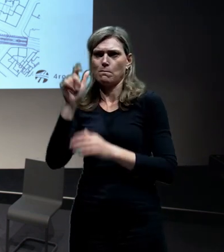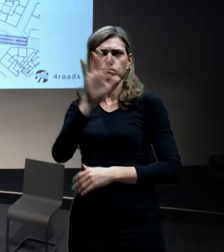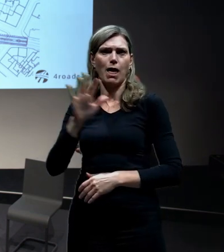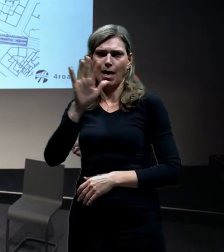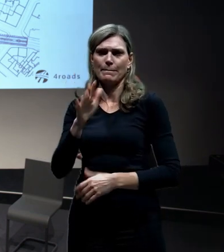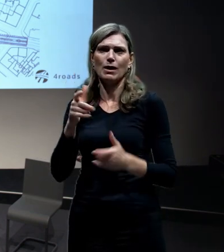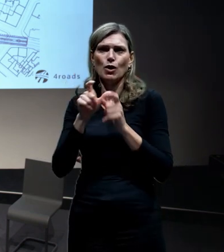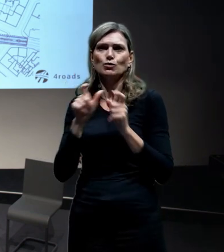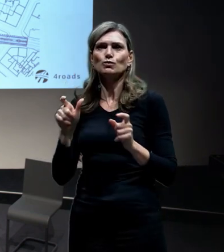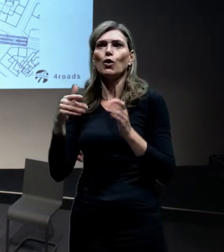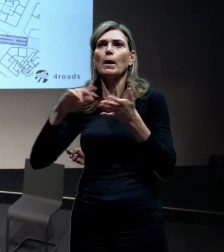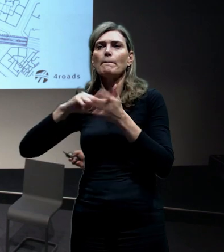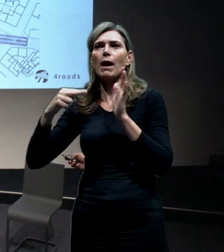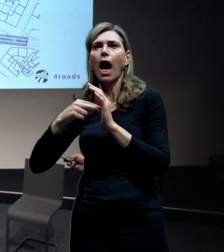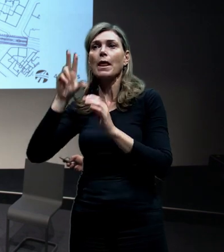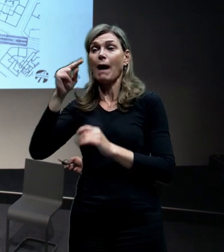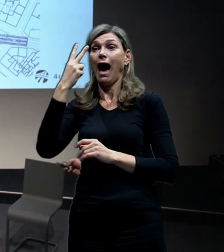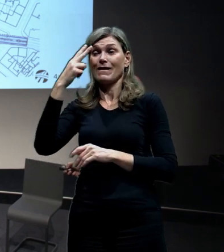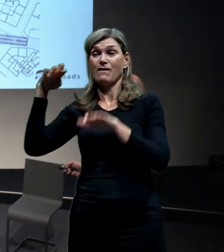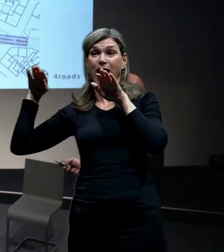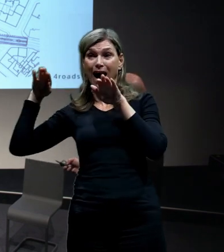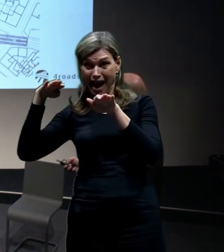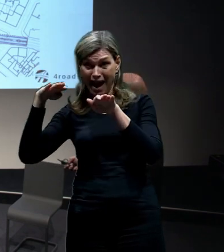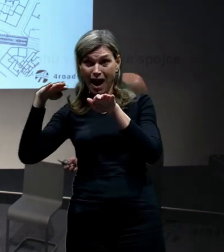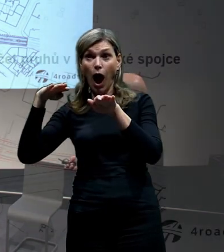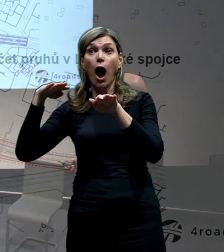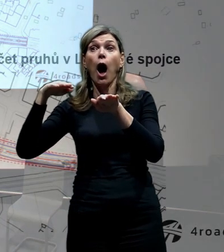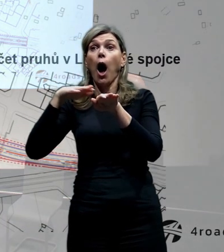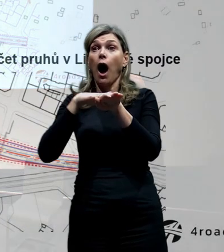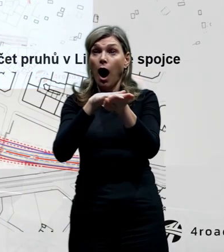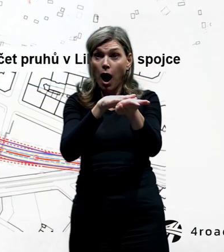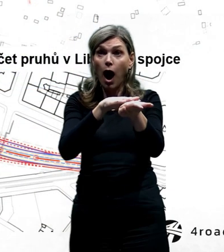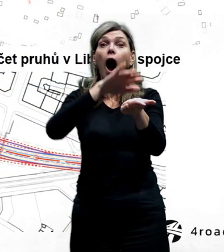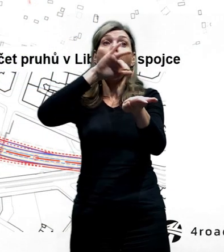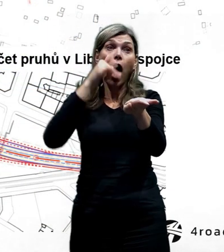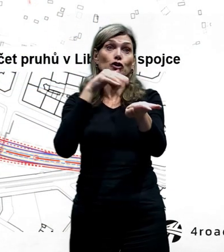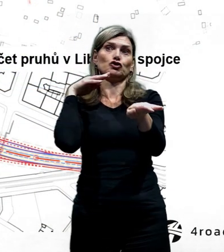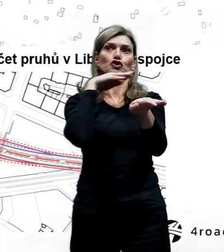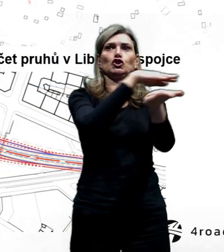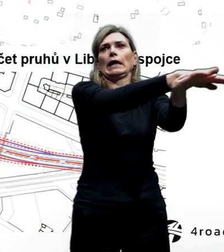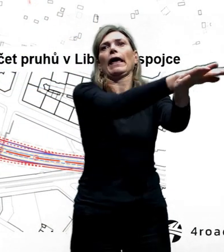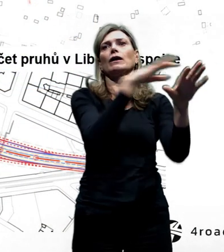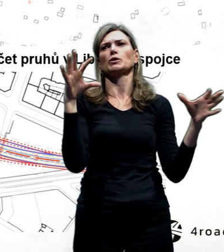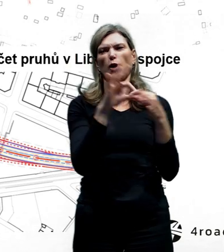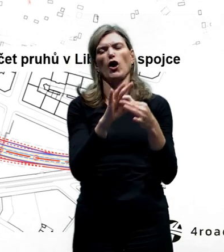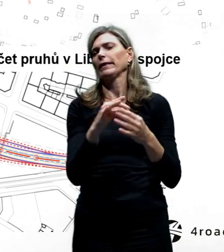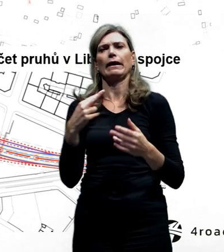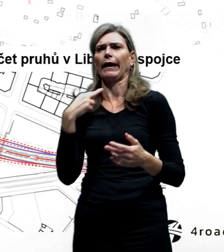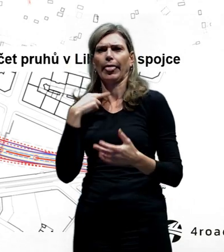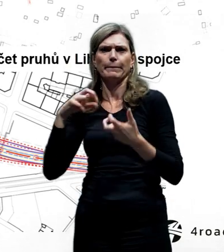protože vy se tady připojujete ze dvou pruhů do jedného a následně se připojujete do dalších průběžných pruhů. V té původní variantě,